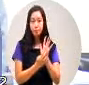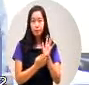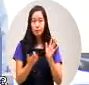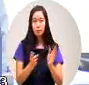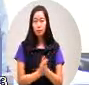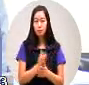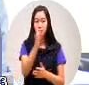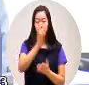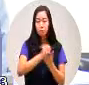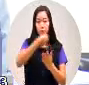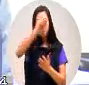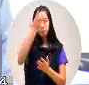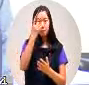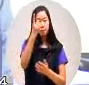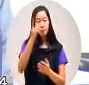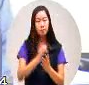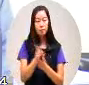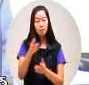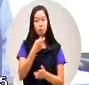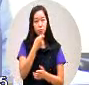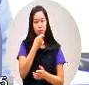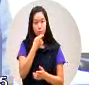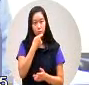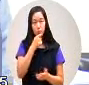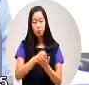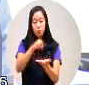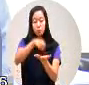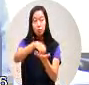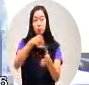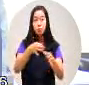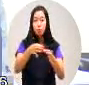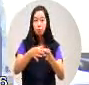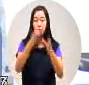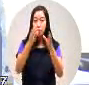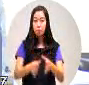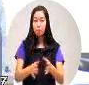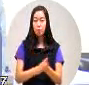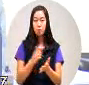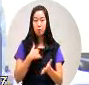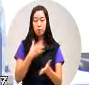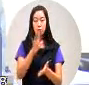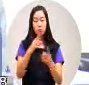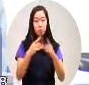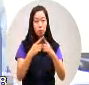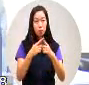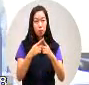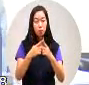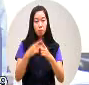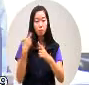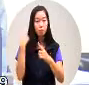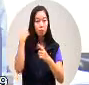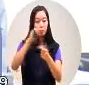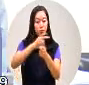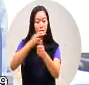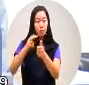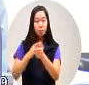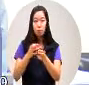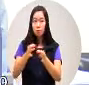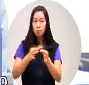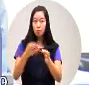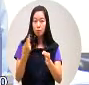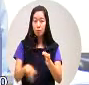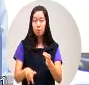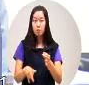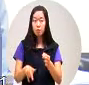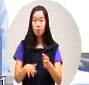有一个年轻人他愿意开面包店有人要开理髮店或者是呢